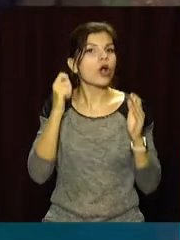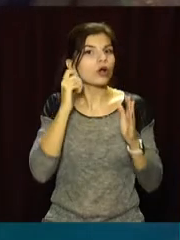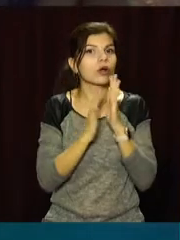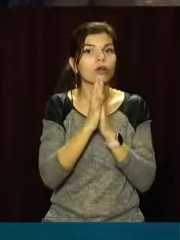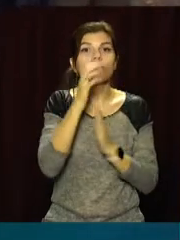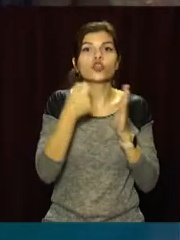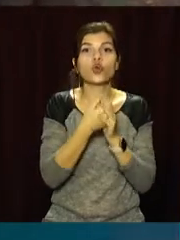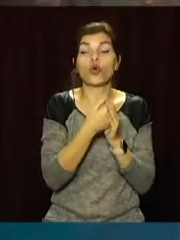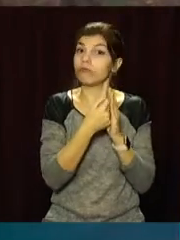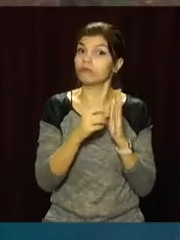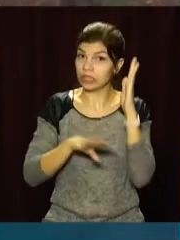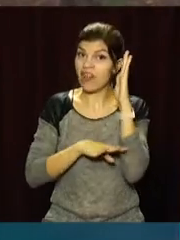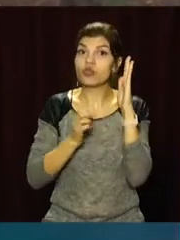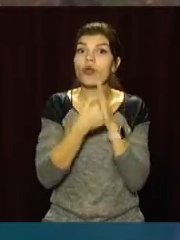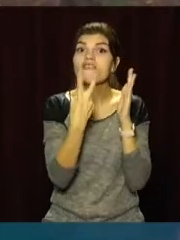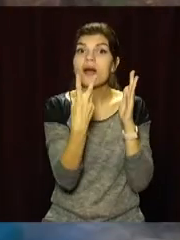метрів.